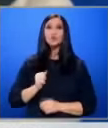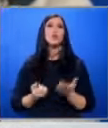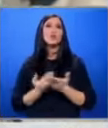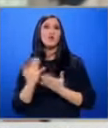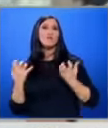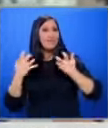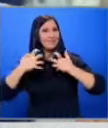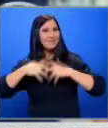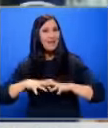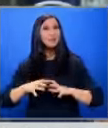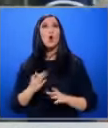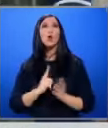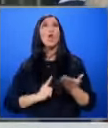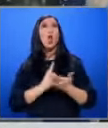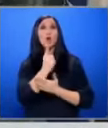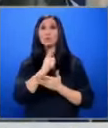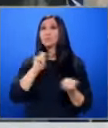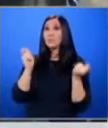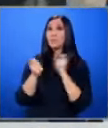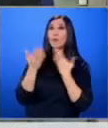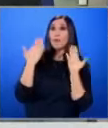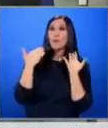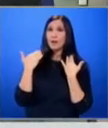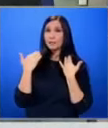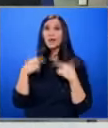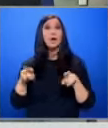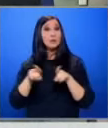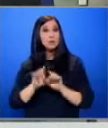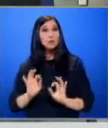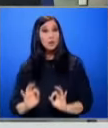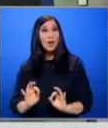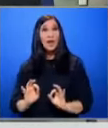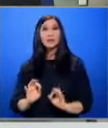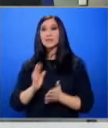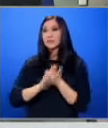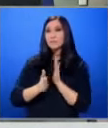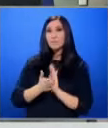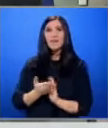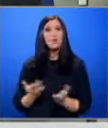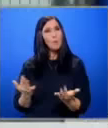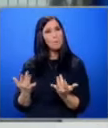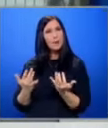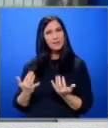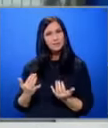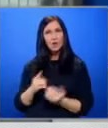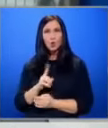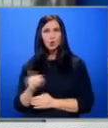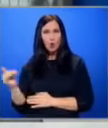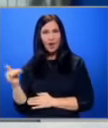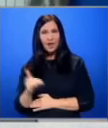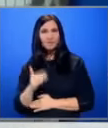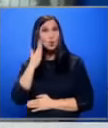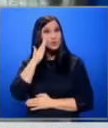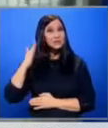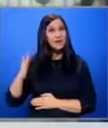новите технологии, космоса и изменението на климата, а също така и с правенето с предизвикателствата, които идват от